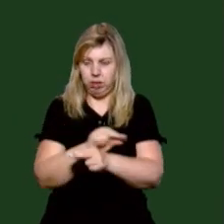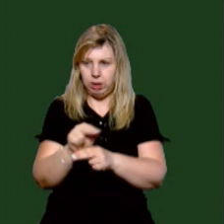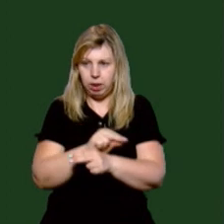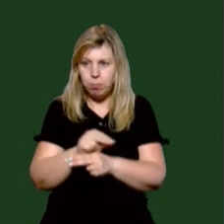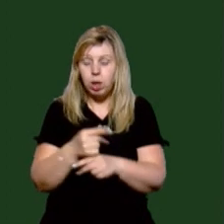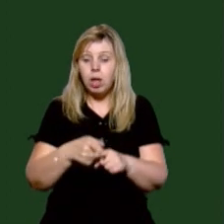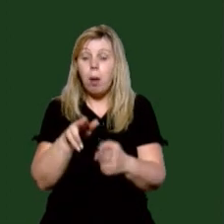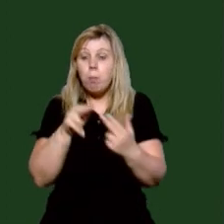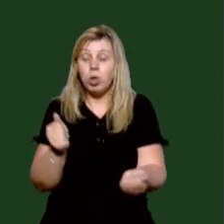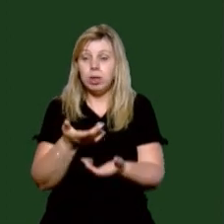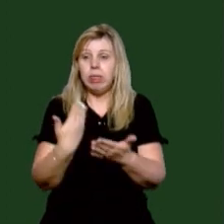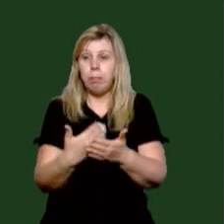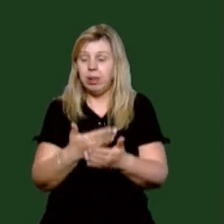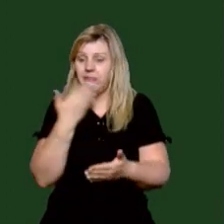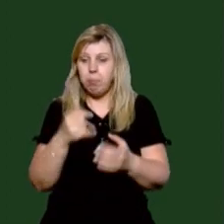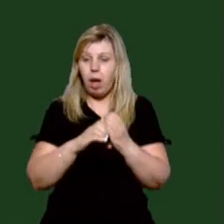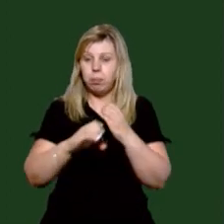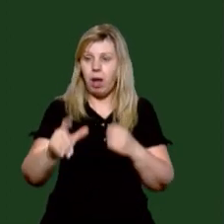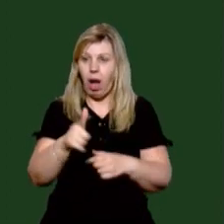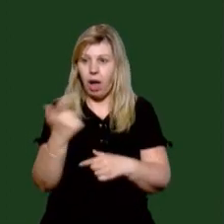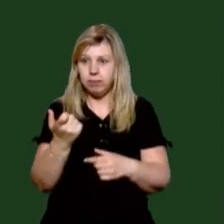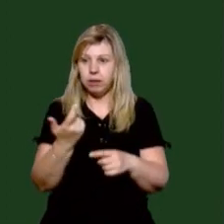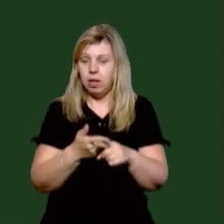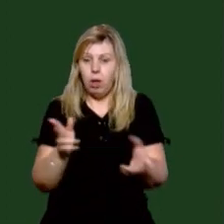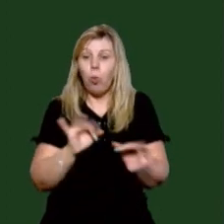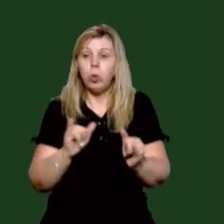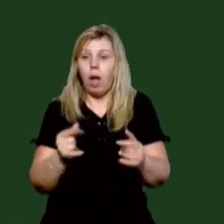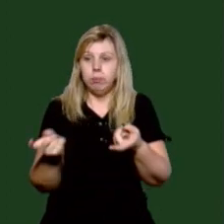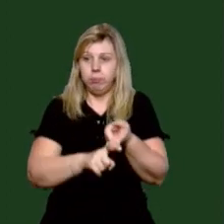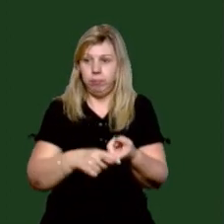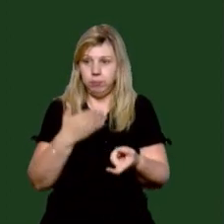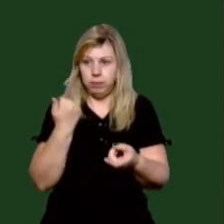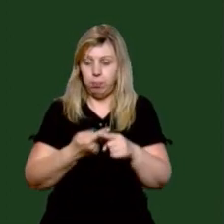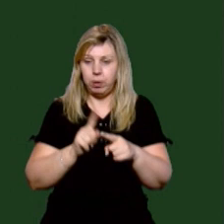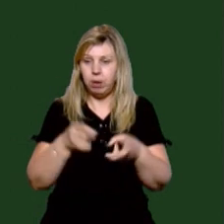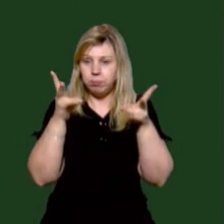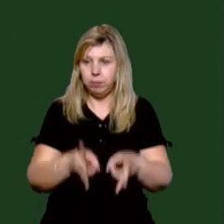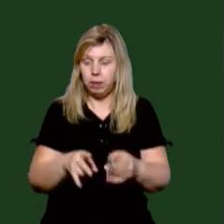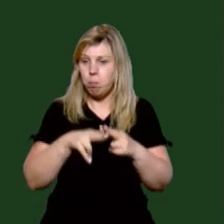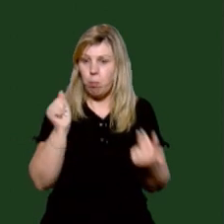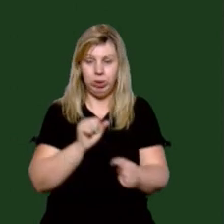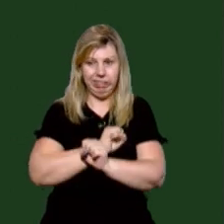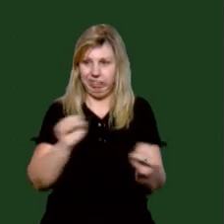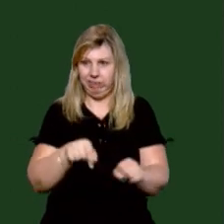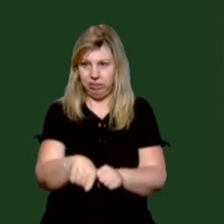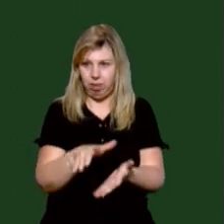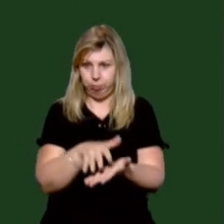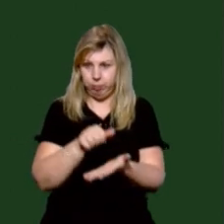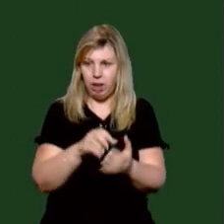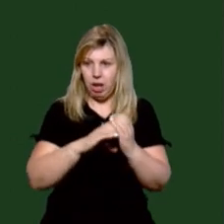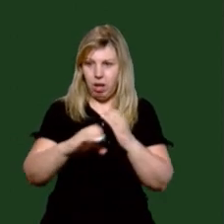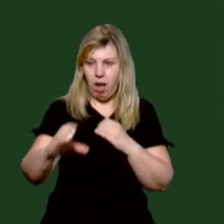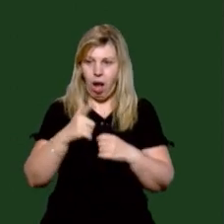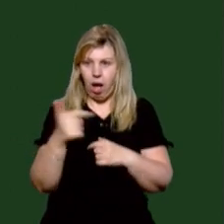Із-за моста, наприклад, нема газу на Пенячовах у нас. Бо по цьому аварійному мосту не можна було протягнути газову